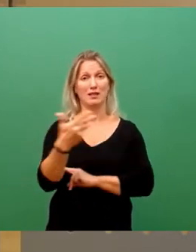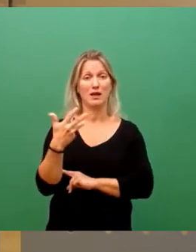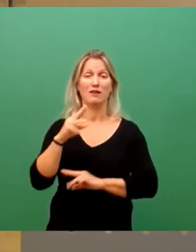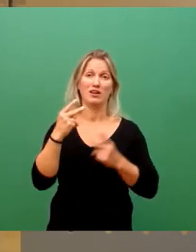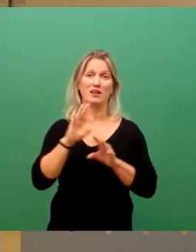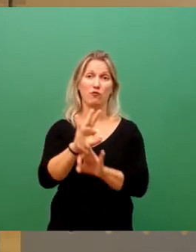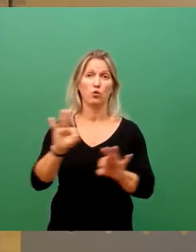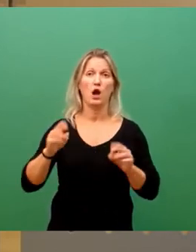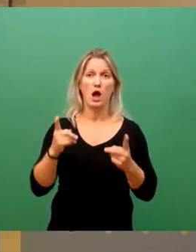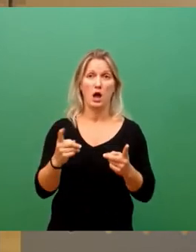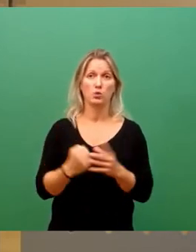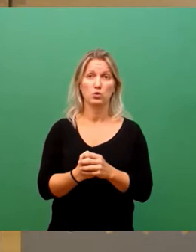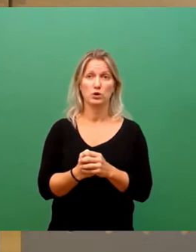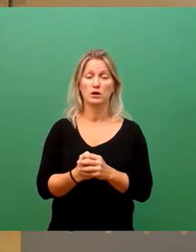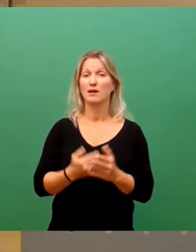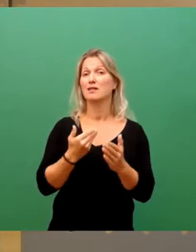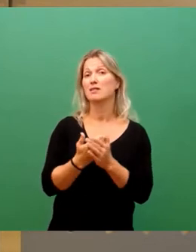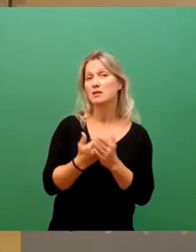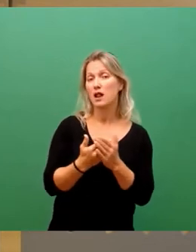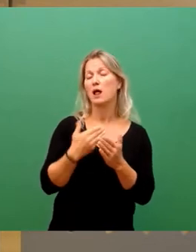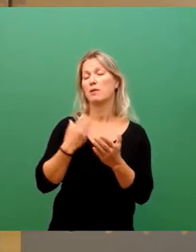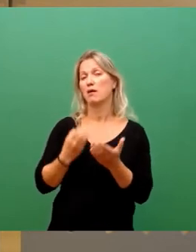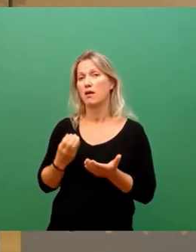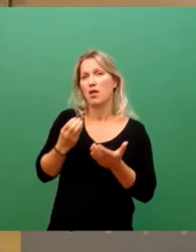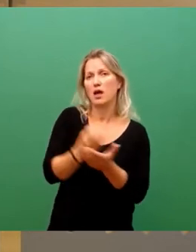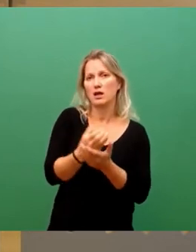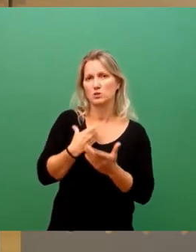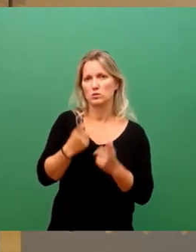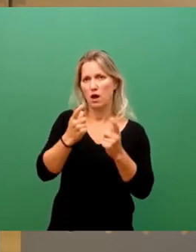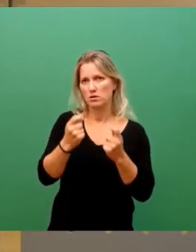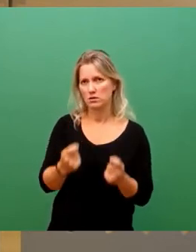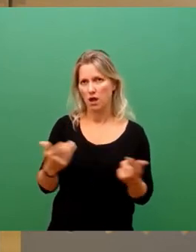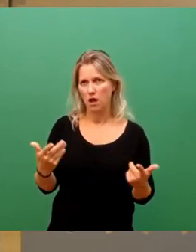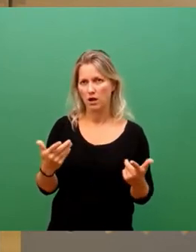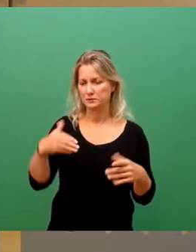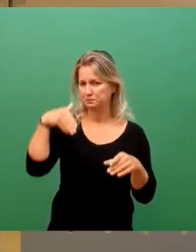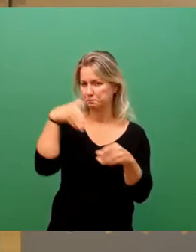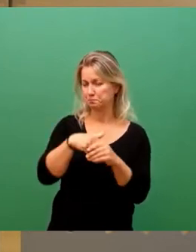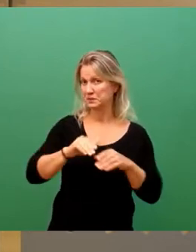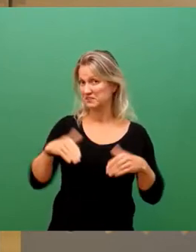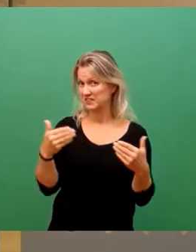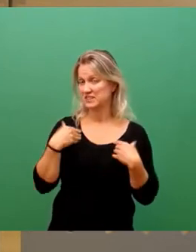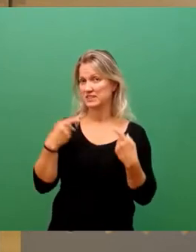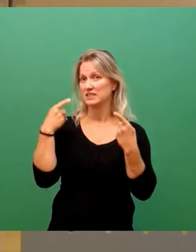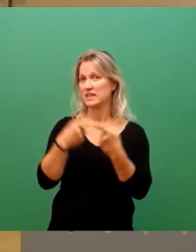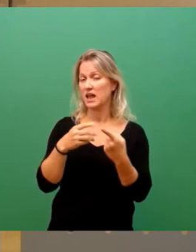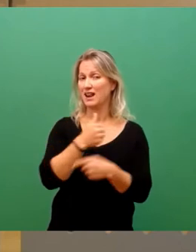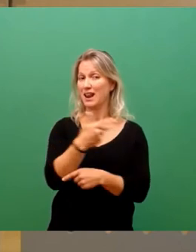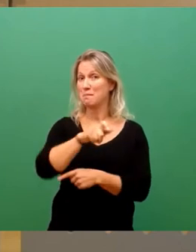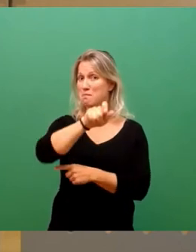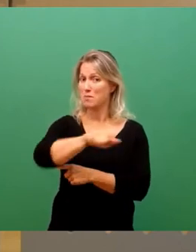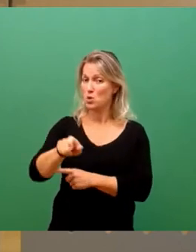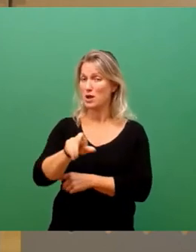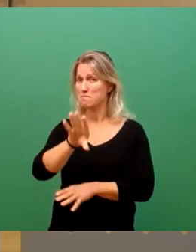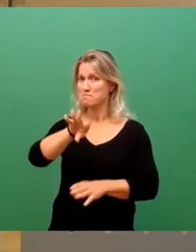Und deshalb haben wir einen Ergänzungsantrag gestellt, und zwar, dass die Bürgerinnen mit beteiligt werden.